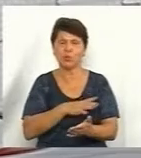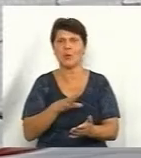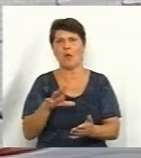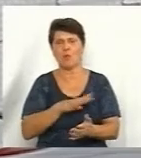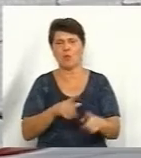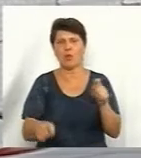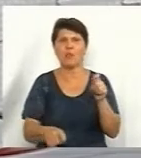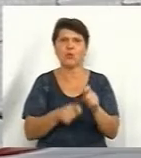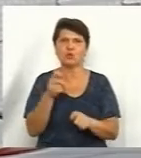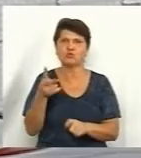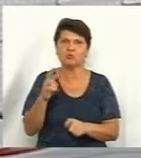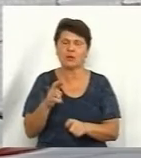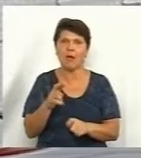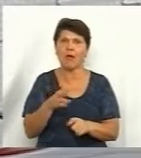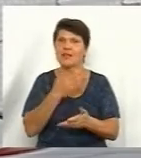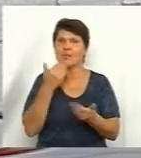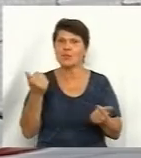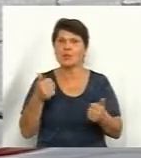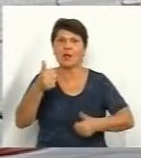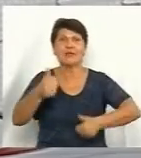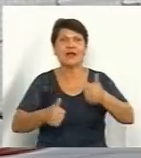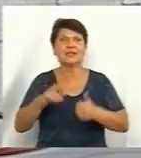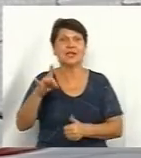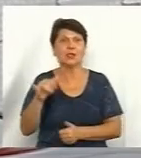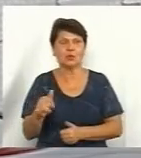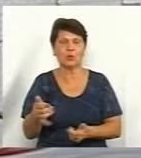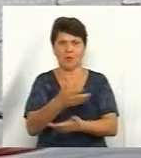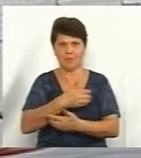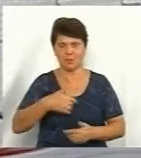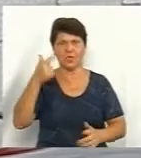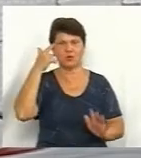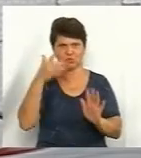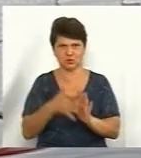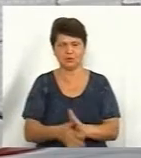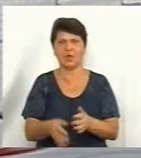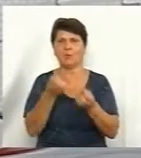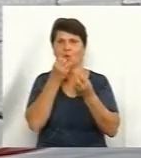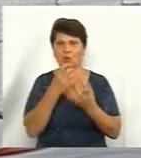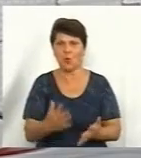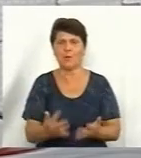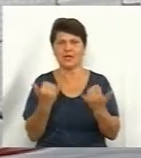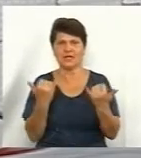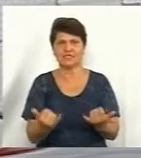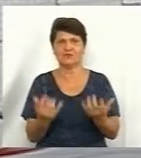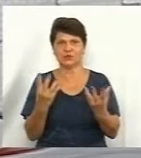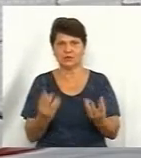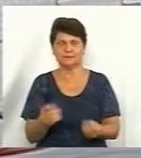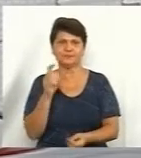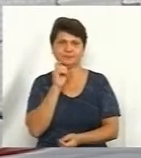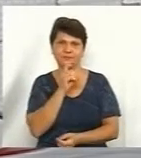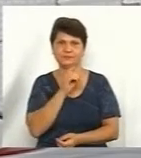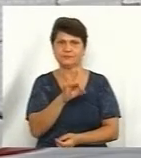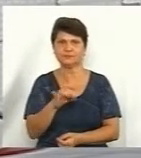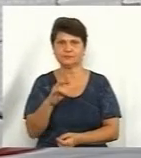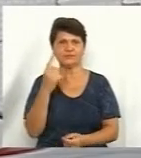тендеру. Але ми добре розуміємо, що, напевно, на сьогоднішній Вінницьку раду,